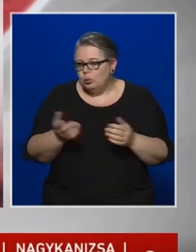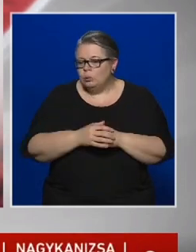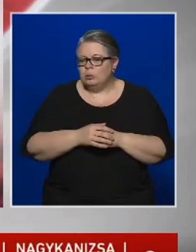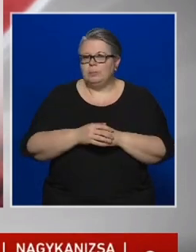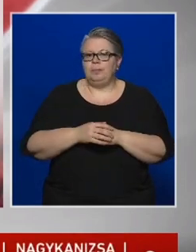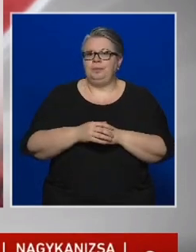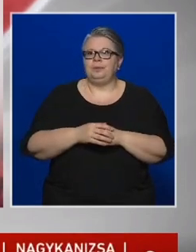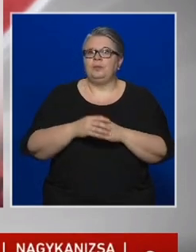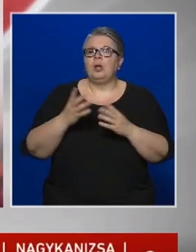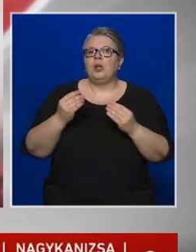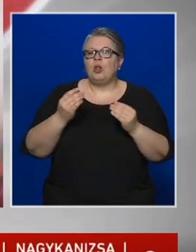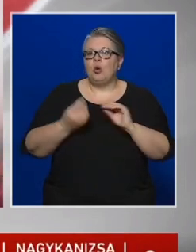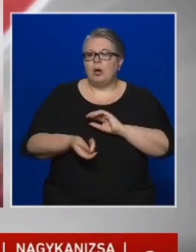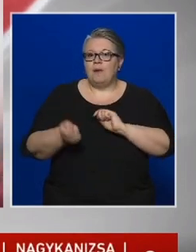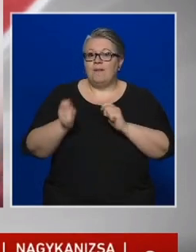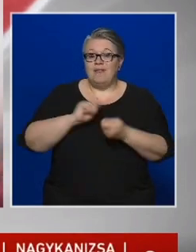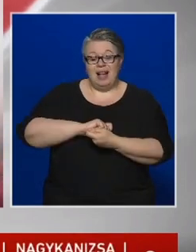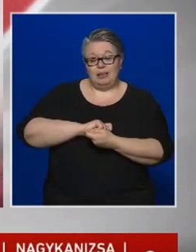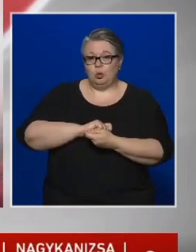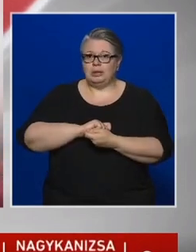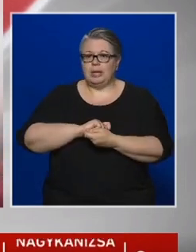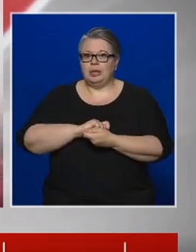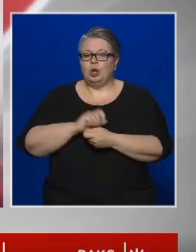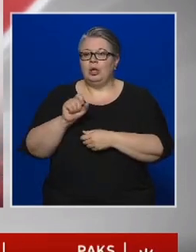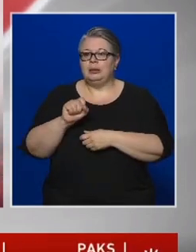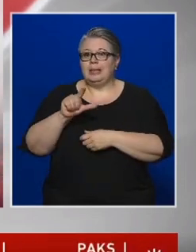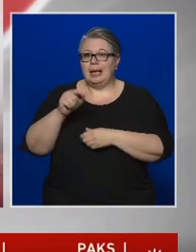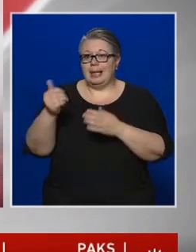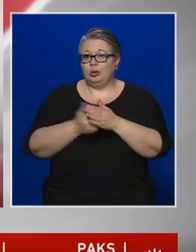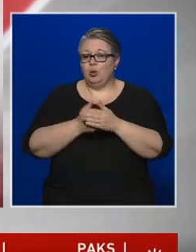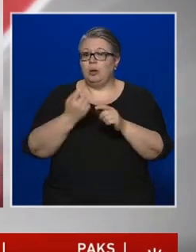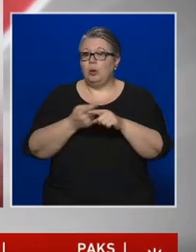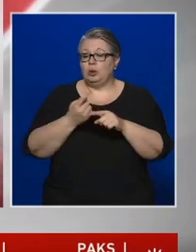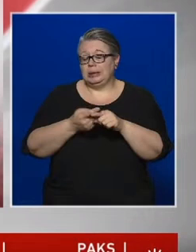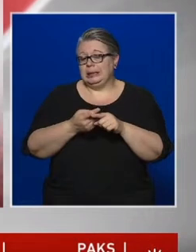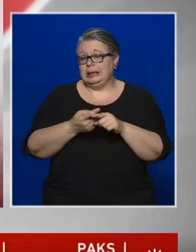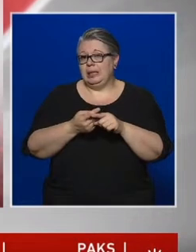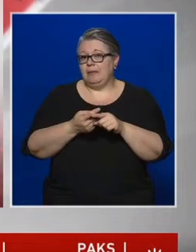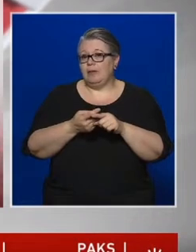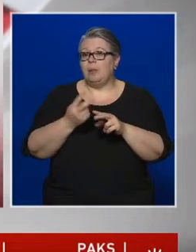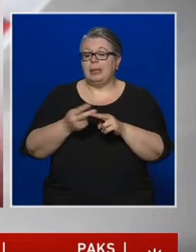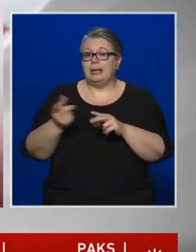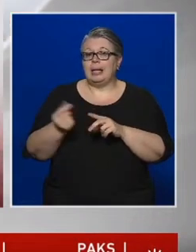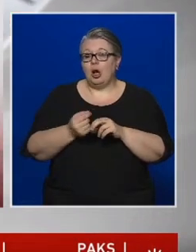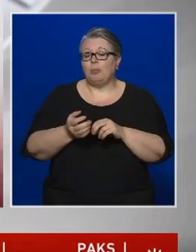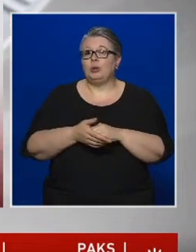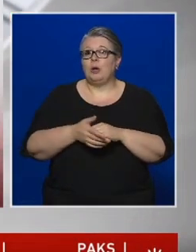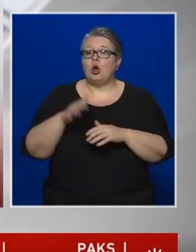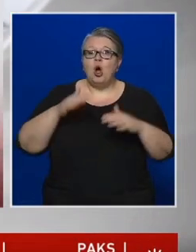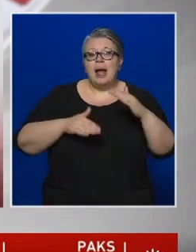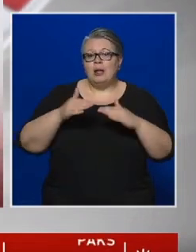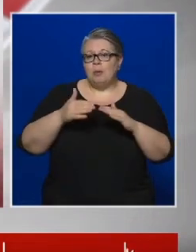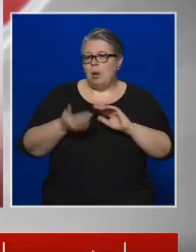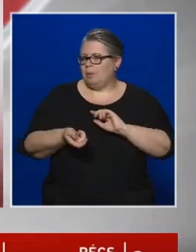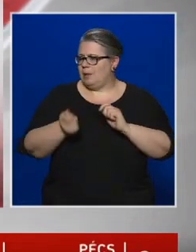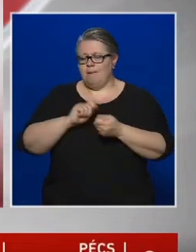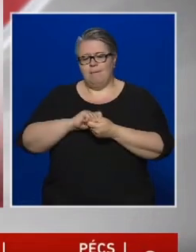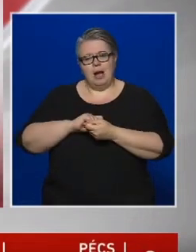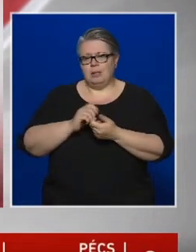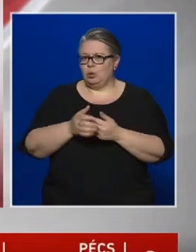A jelentős változás ezzel a 12 új pozitivitásában, arányaiban nem